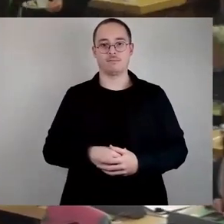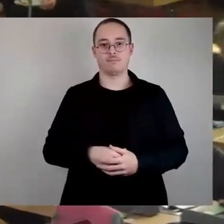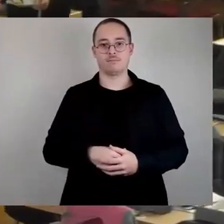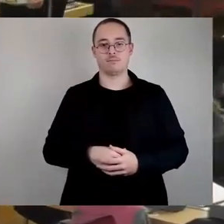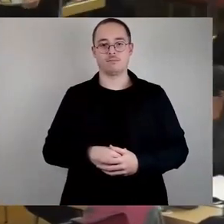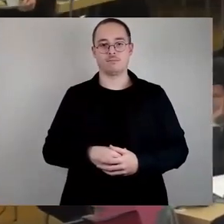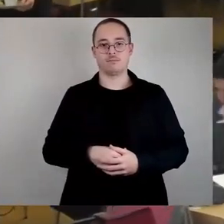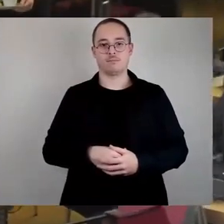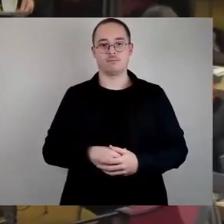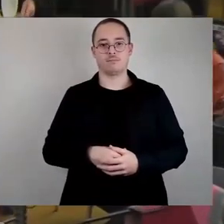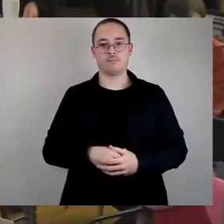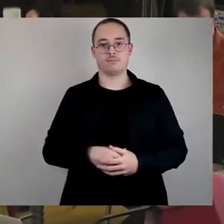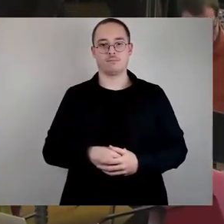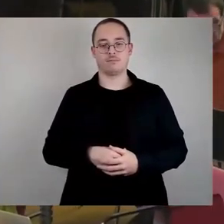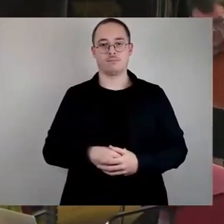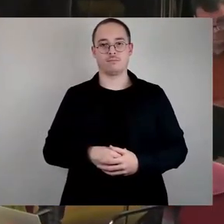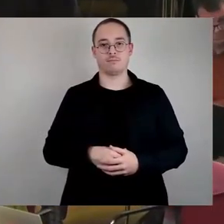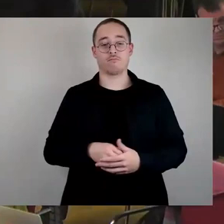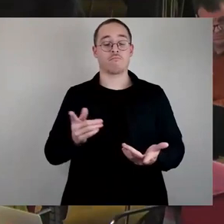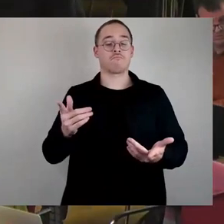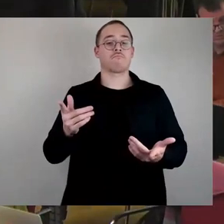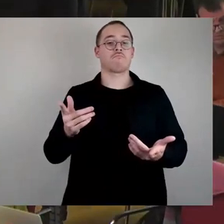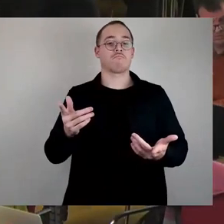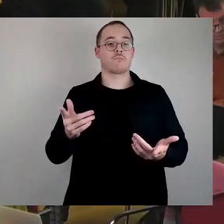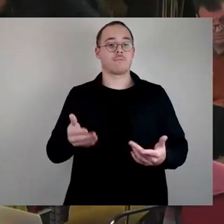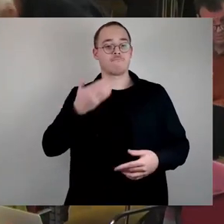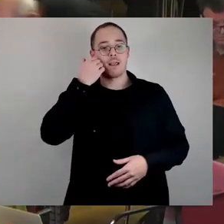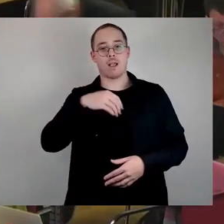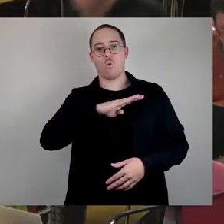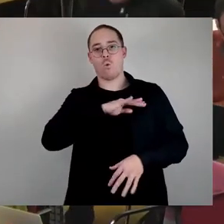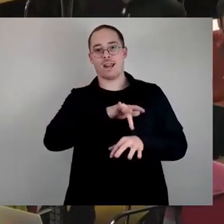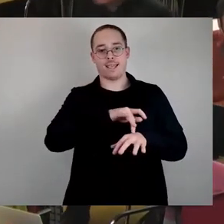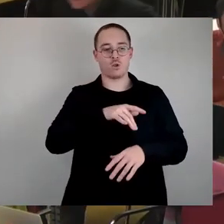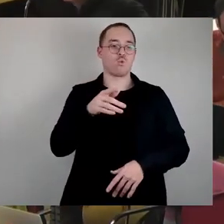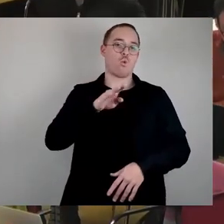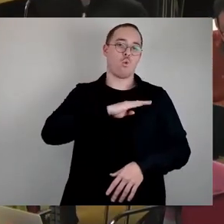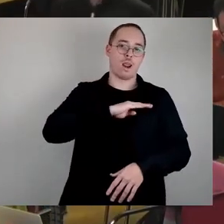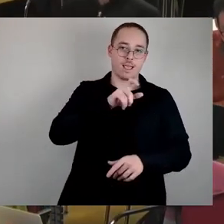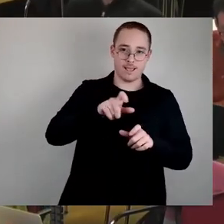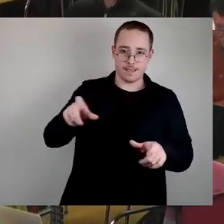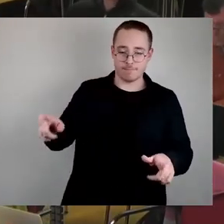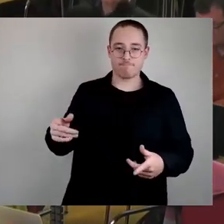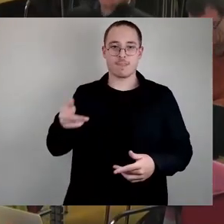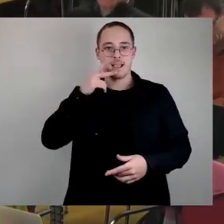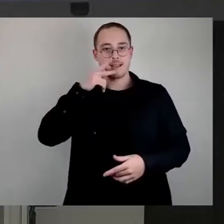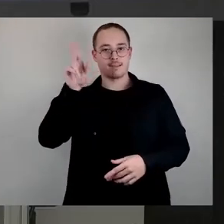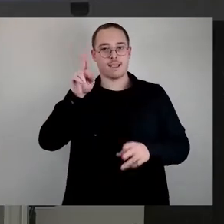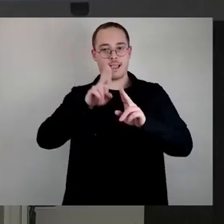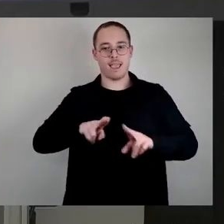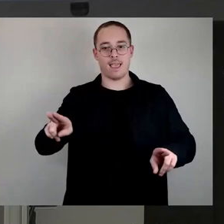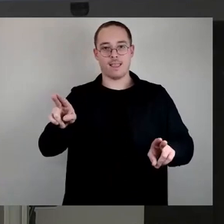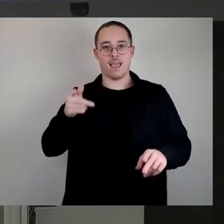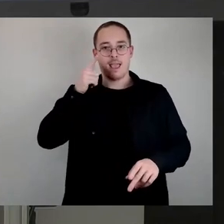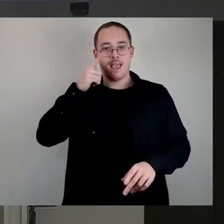Sehr geehrter Herr Oberbürgermeister, werte Kolleginnen und Kollegen. Tja, und täglich grüße ich das Morbeltier.